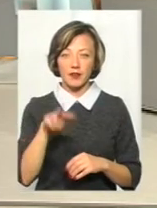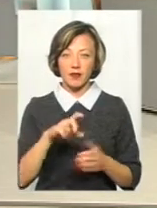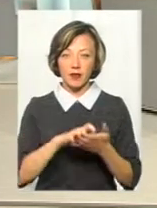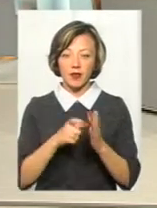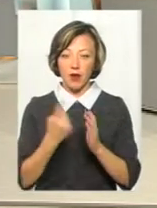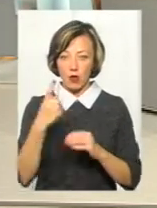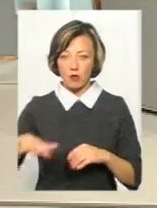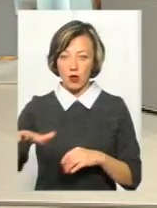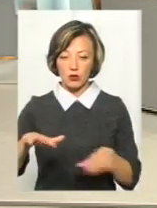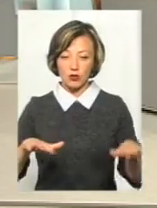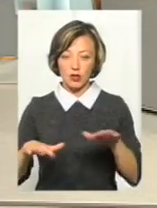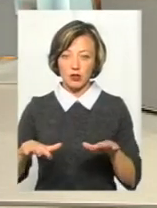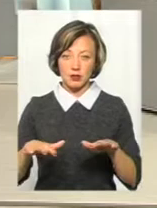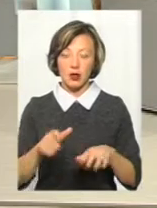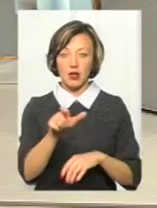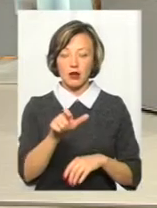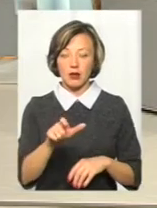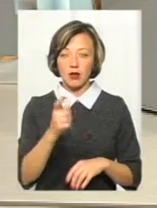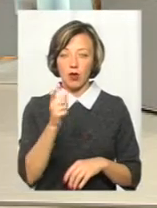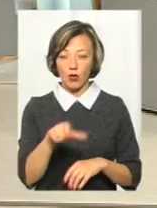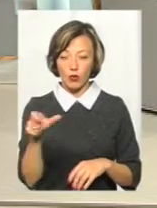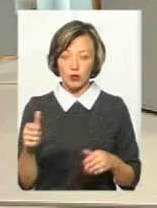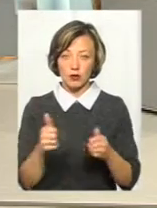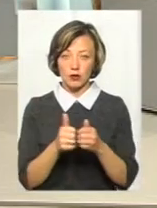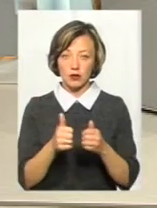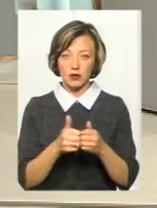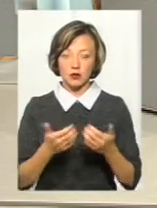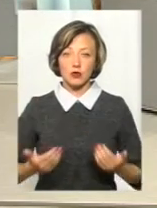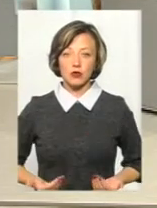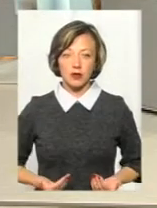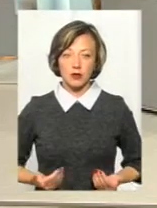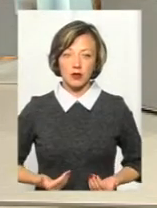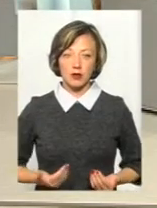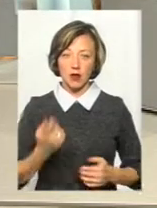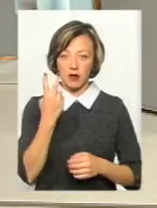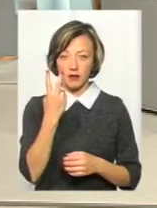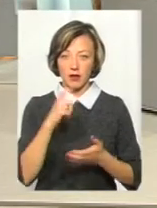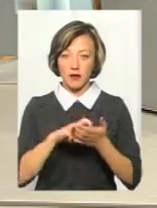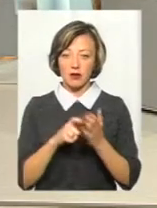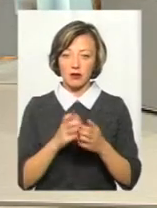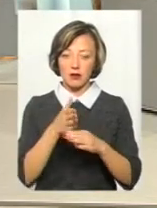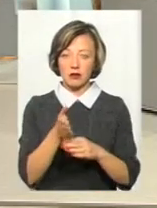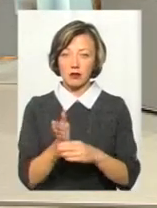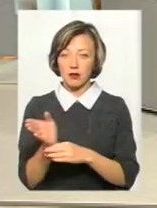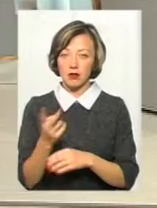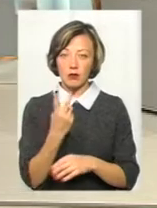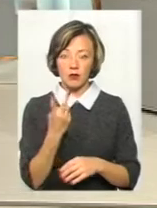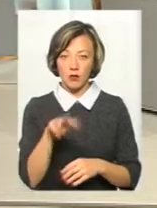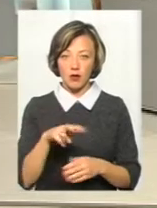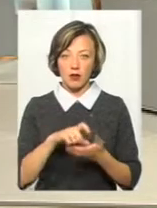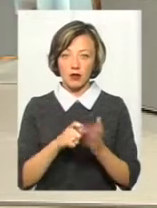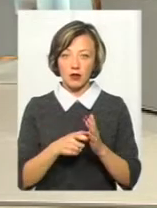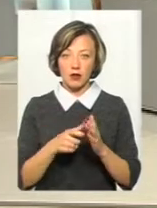на одній площадці. Це люди проживають тамбур на дві квартири, зайшли, в обох квартирах